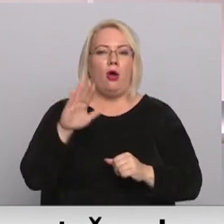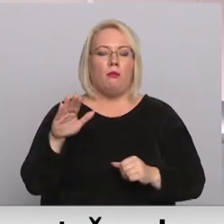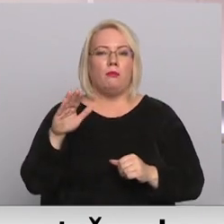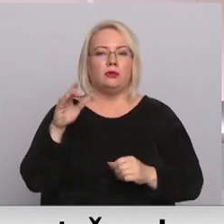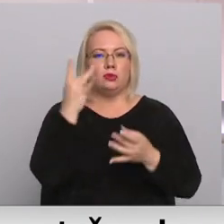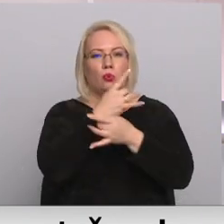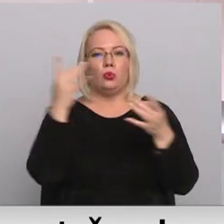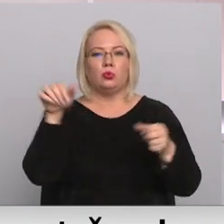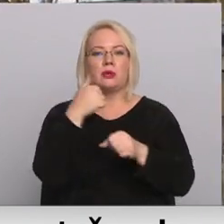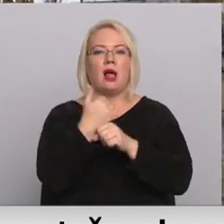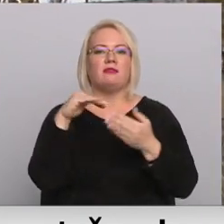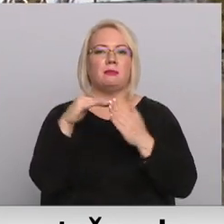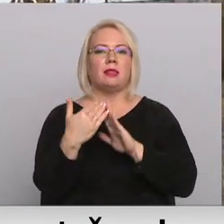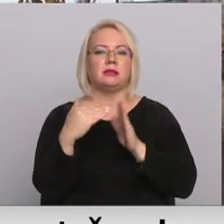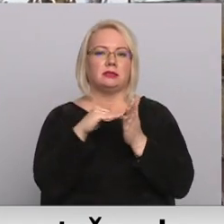statusam.